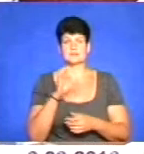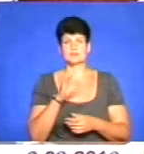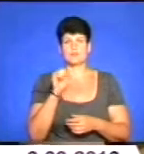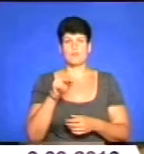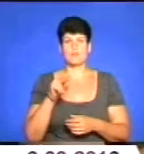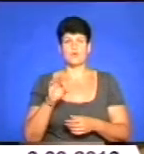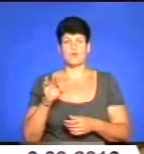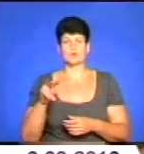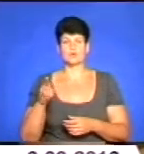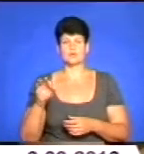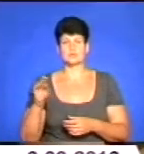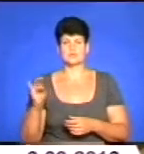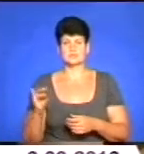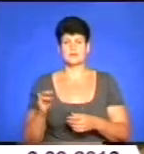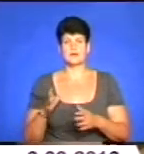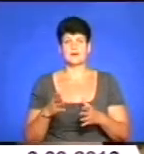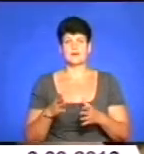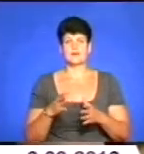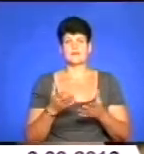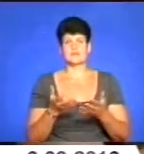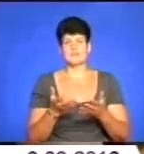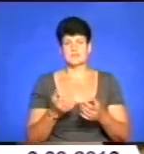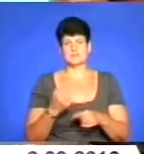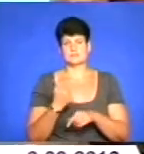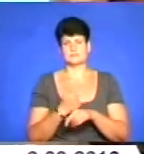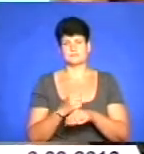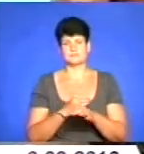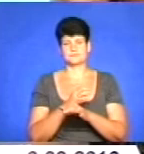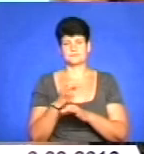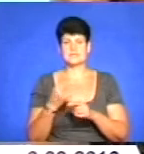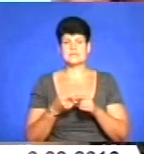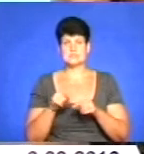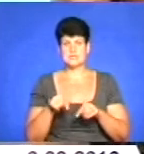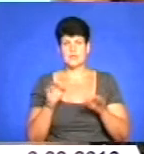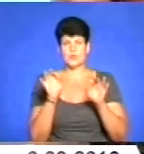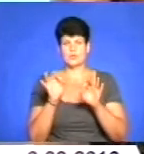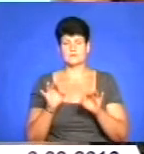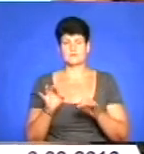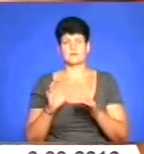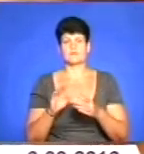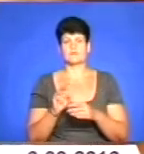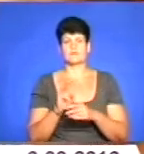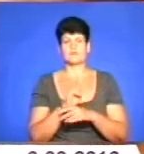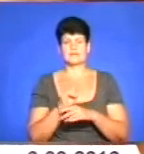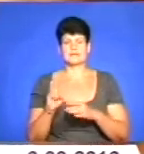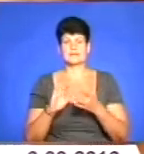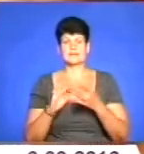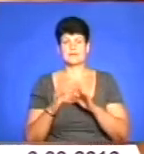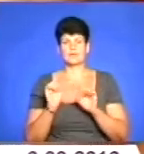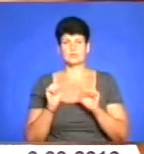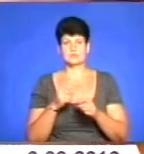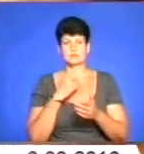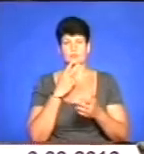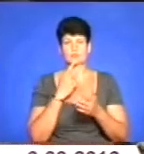Його творчість, зокрема, пісня «Кілька хороших хлопців» взята за основу проєкту. Цієї осені у соціальних мережах ми зможемо побачити серіал під